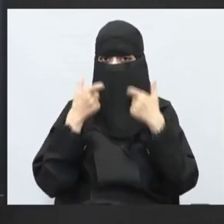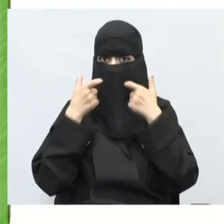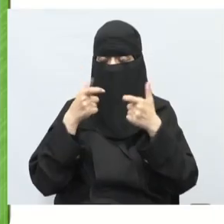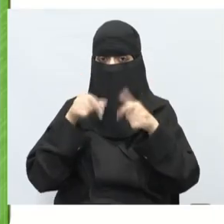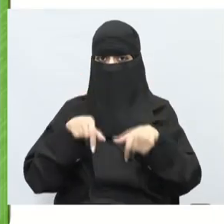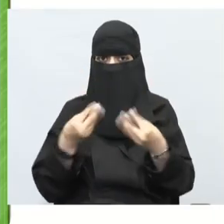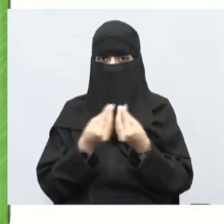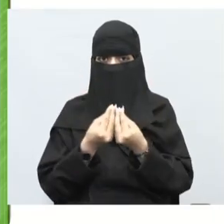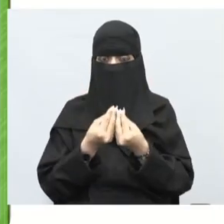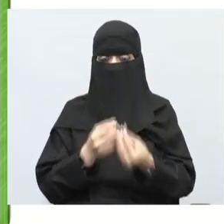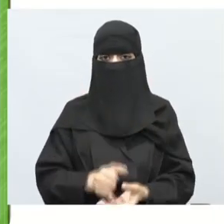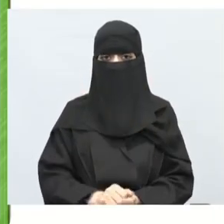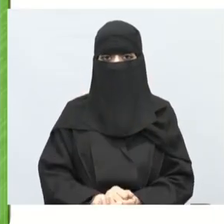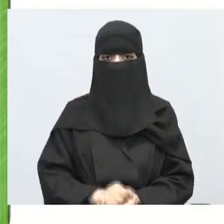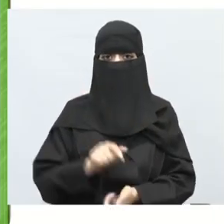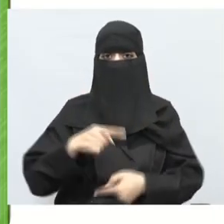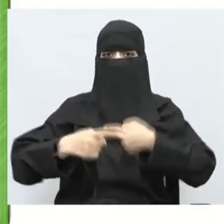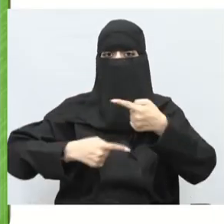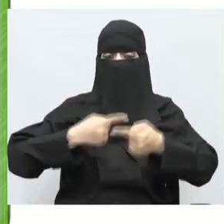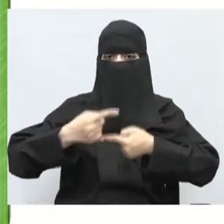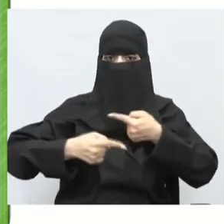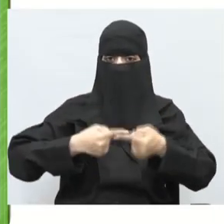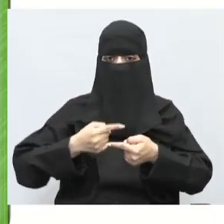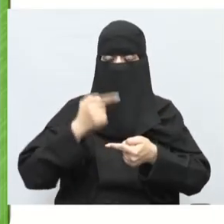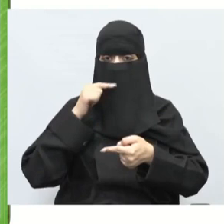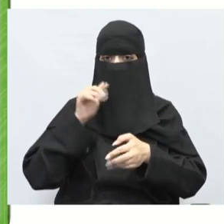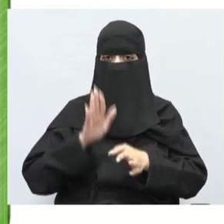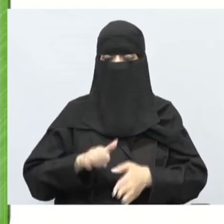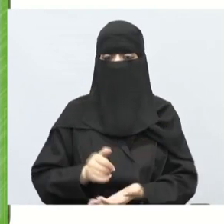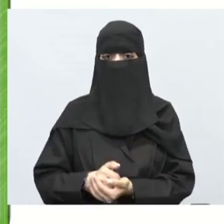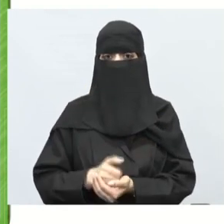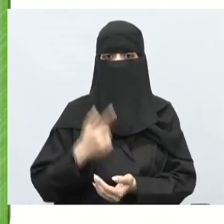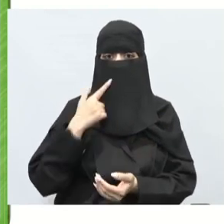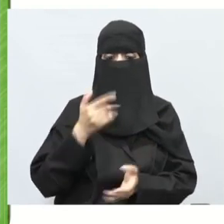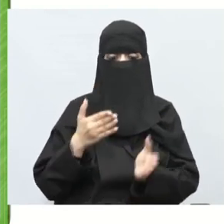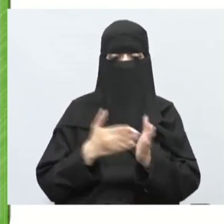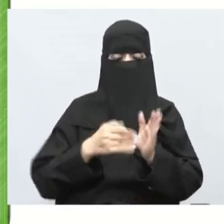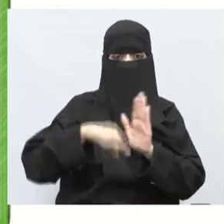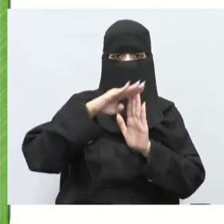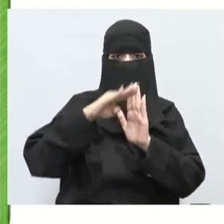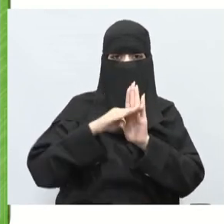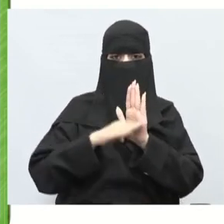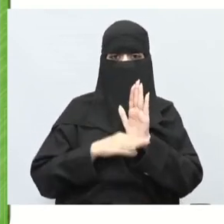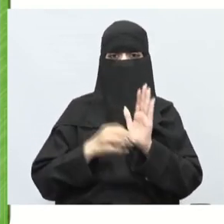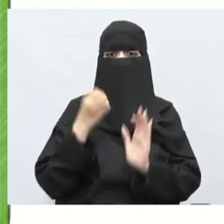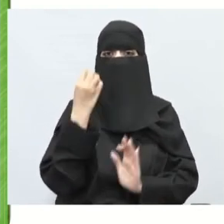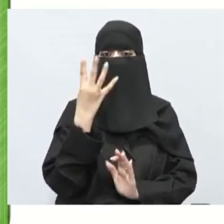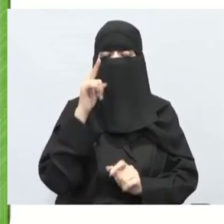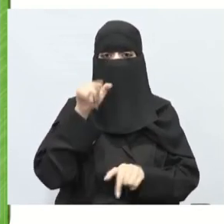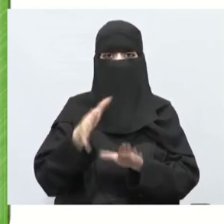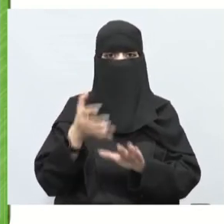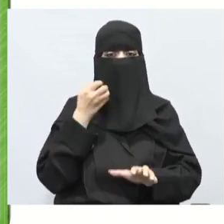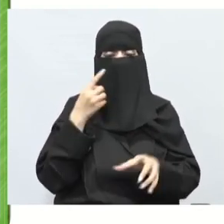جيدا في الشاشة الآن دائما دائما أعزائي الطلاب والطالبات تكون هذه المراحل خطوات الأربعة معاك